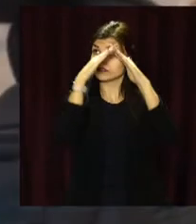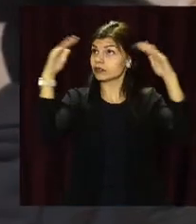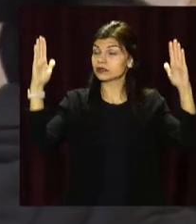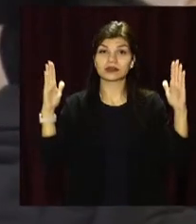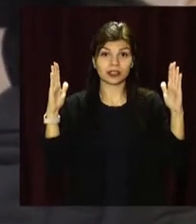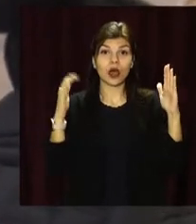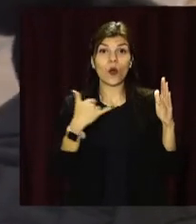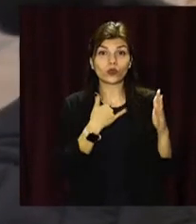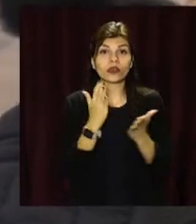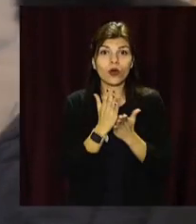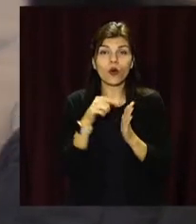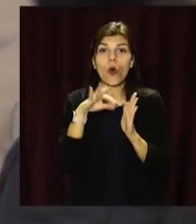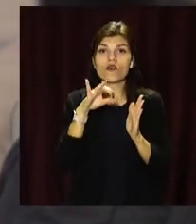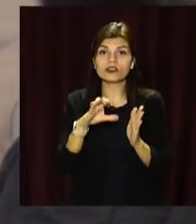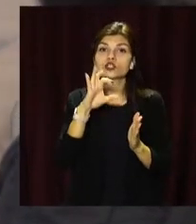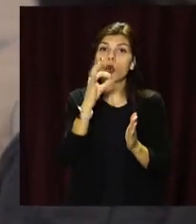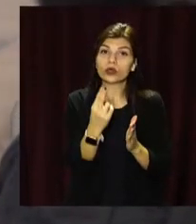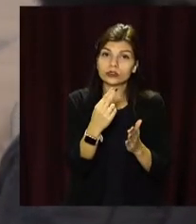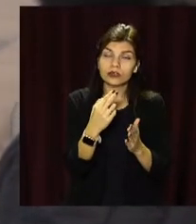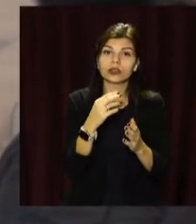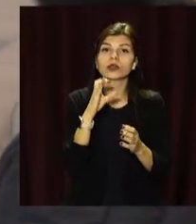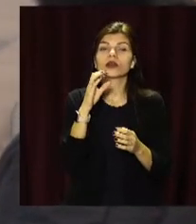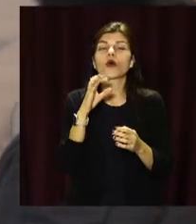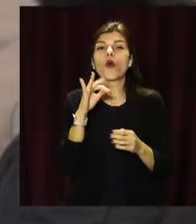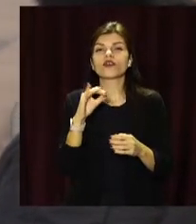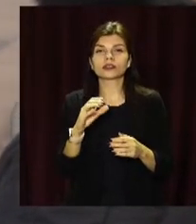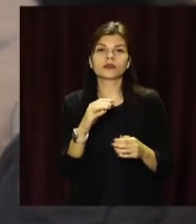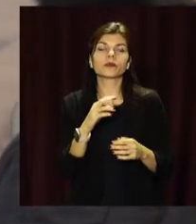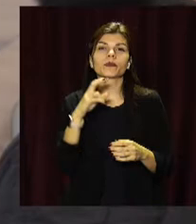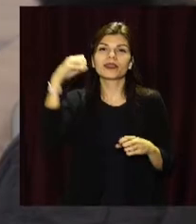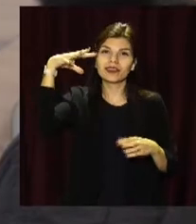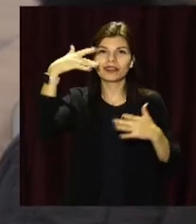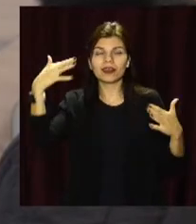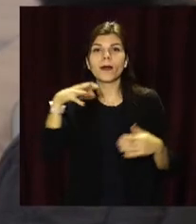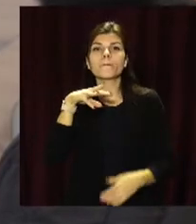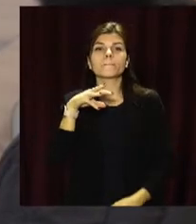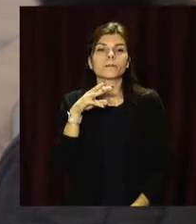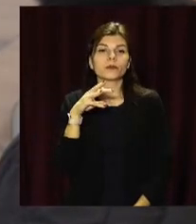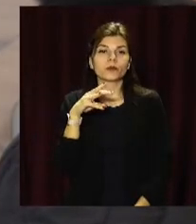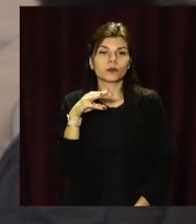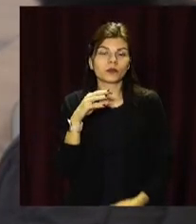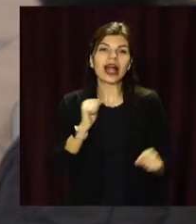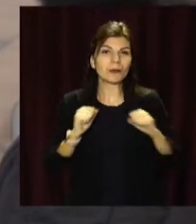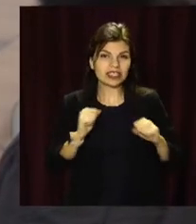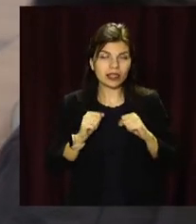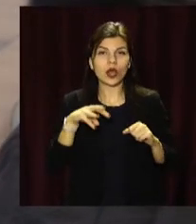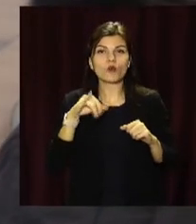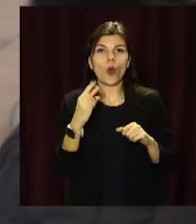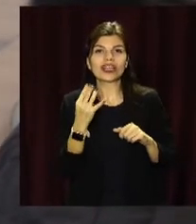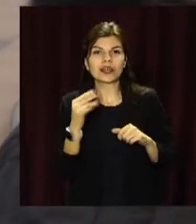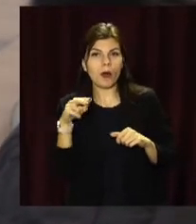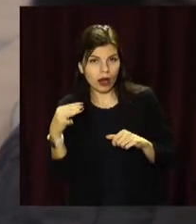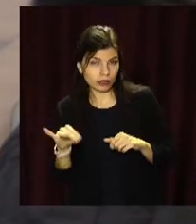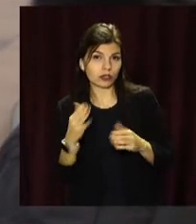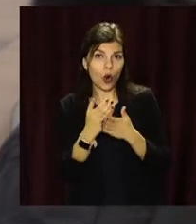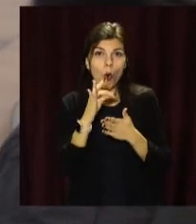в нас знаходиться офіс соціальних услуг, офіс комунальних услуг, офіс муніципальних і адміністративних услуг. Тобто, в принципі,